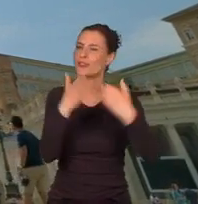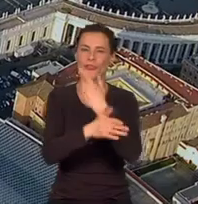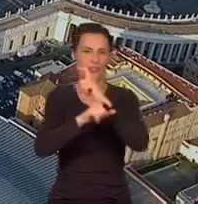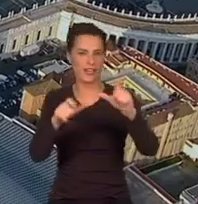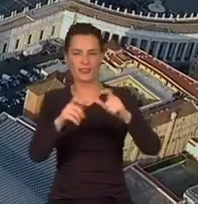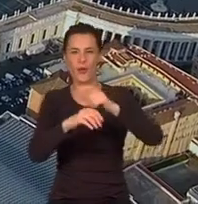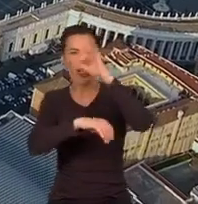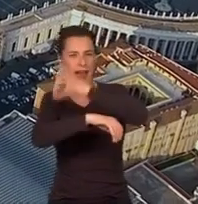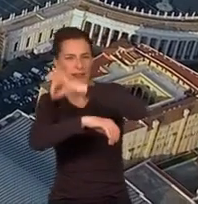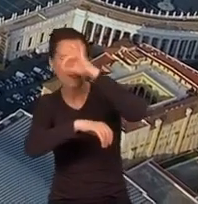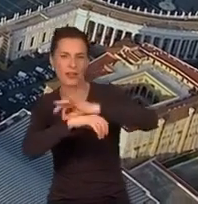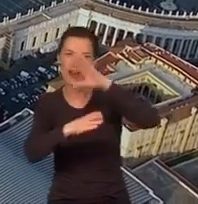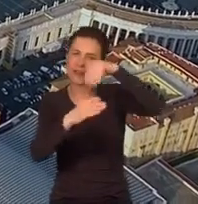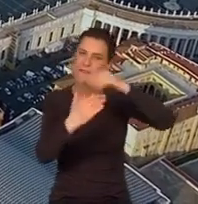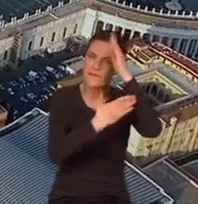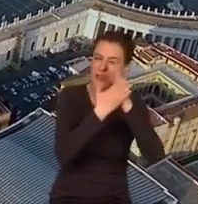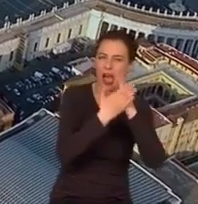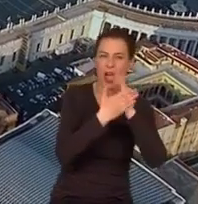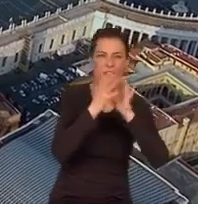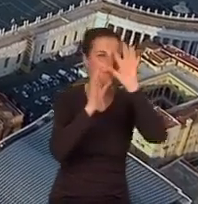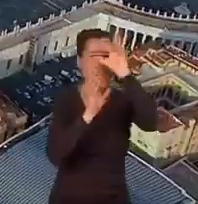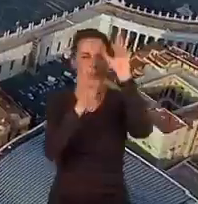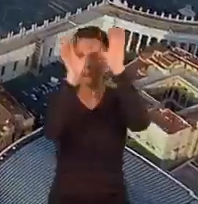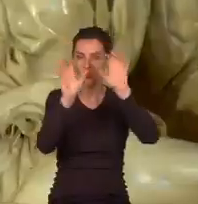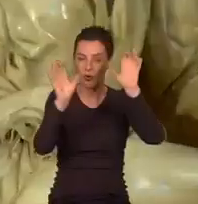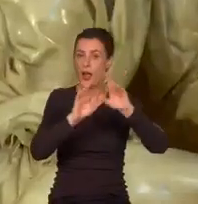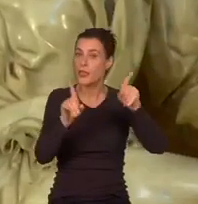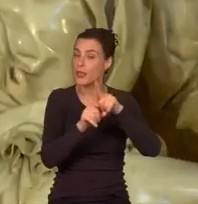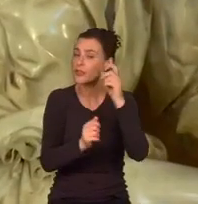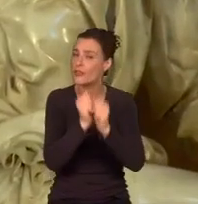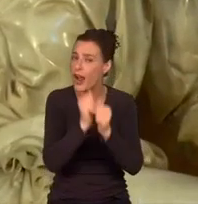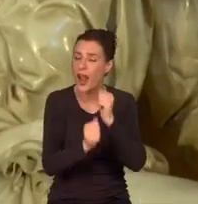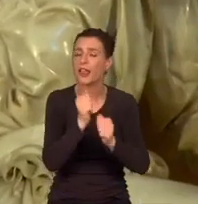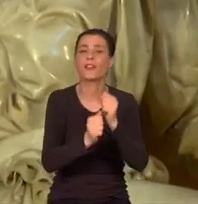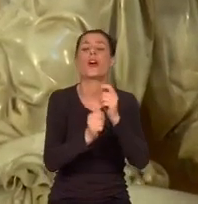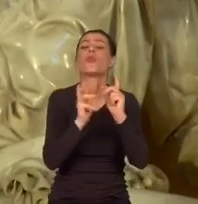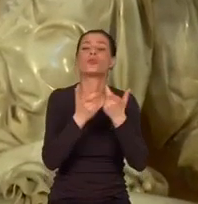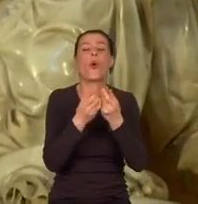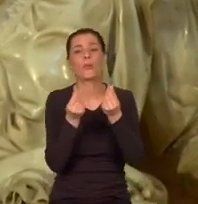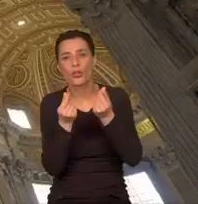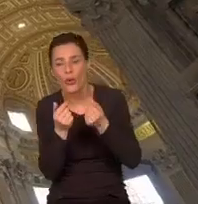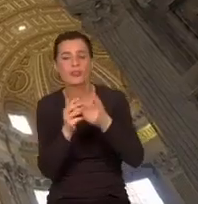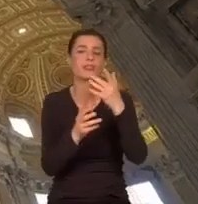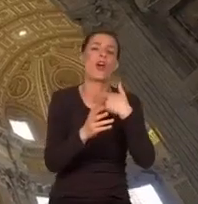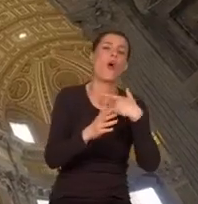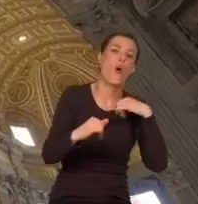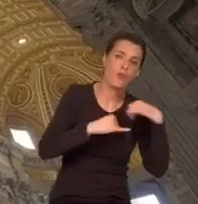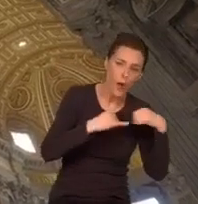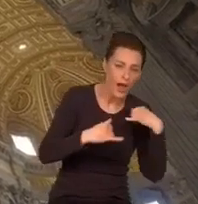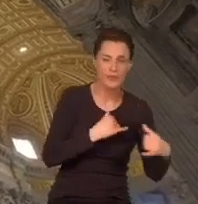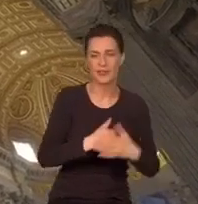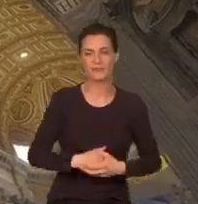naznaczoną głęboką wiarą i najczystszym artyzmem, lecz także walką o władzę i pieniądze oraz egocentryzmem.